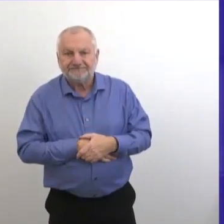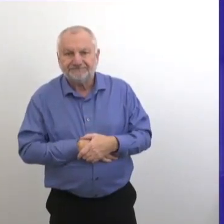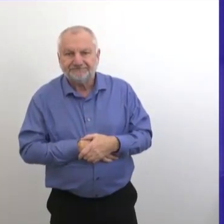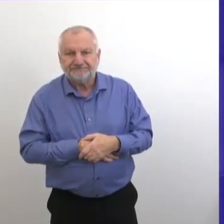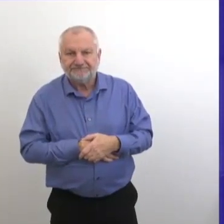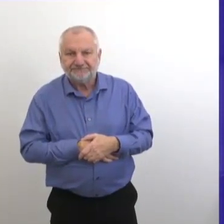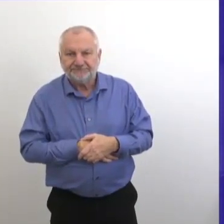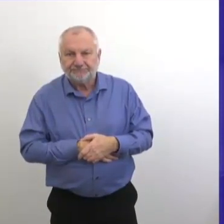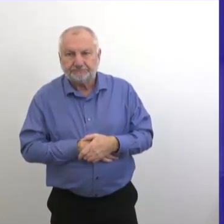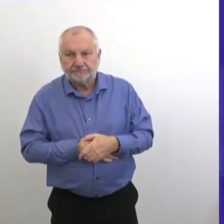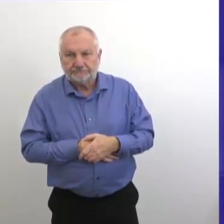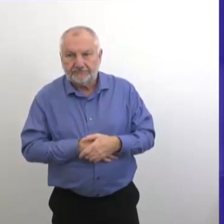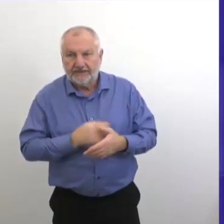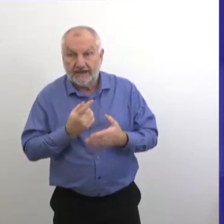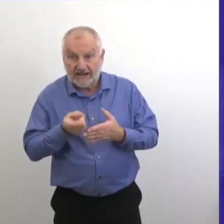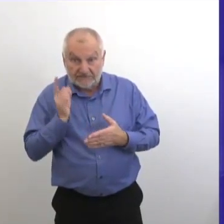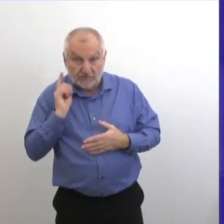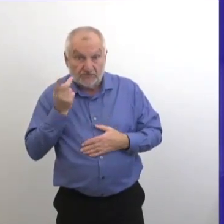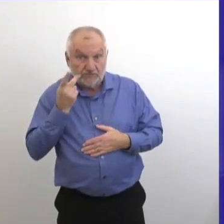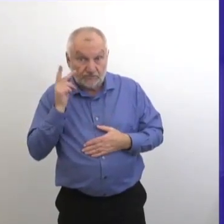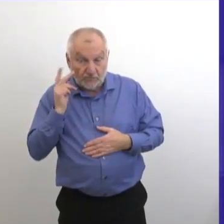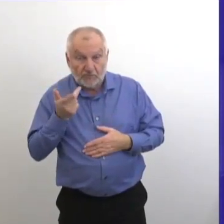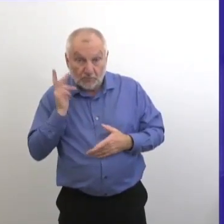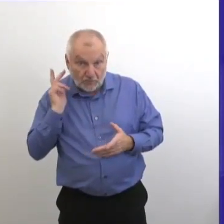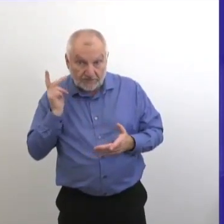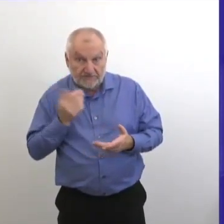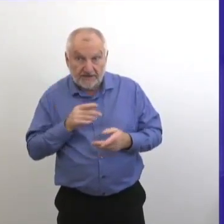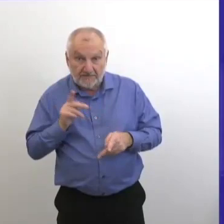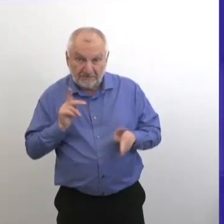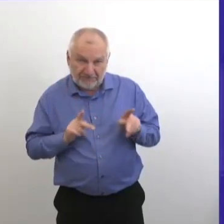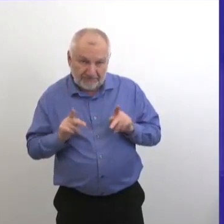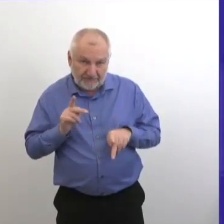Alors, mon autre question, c'est que la semaine dernière,